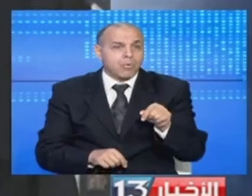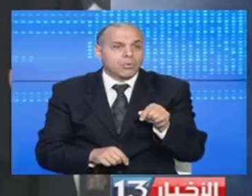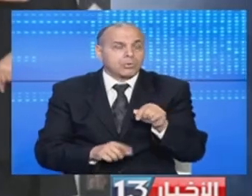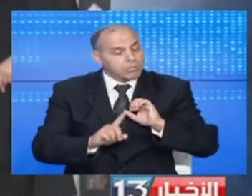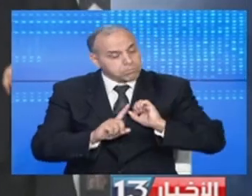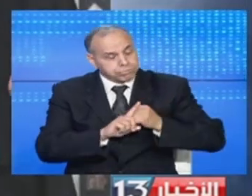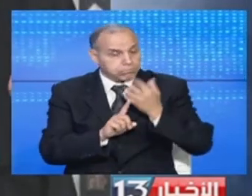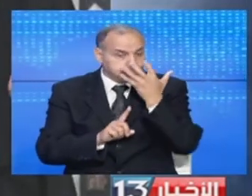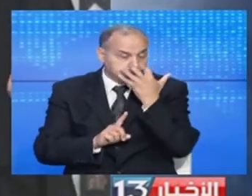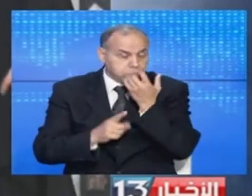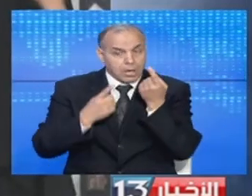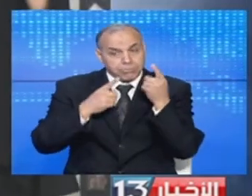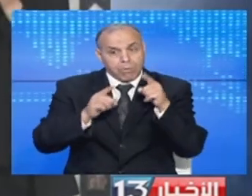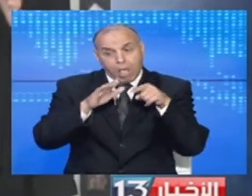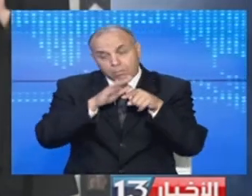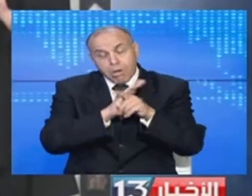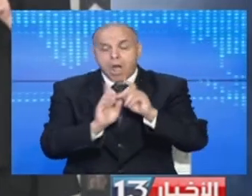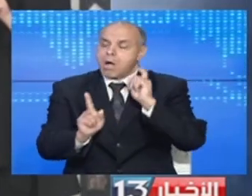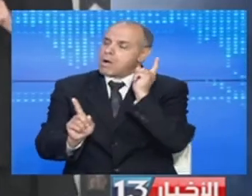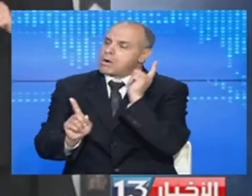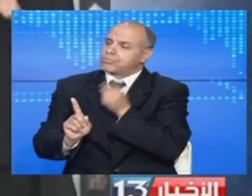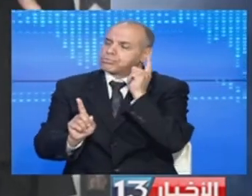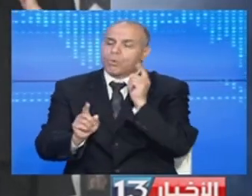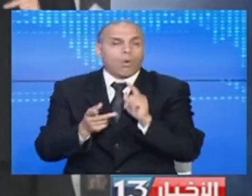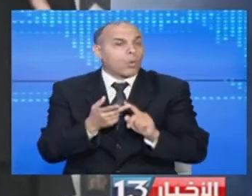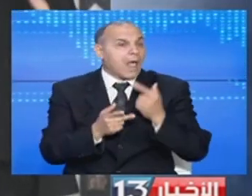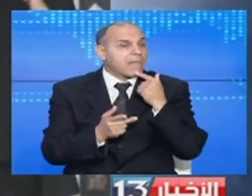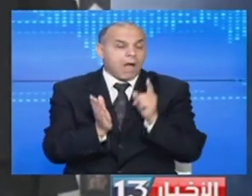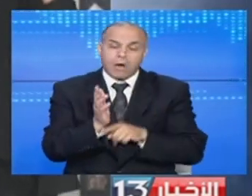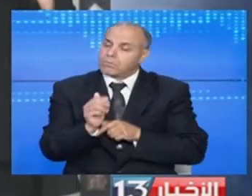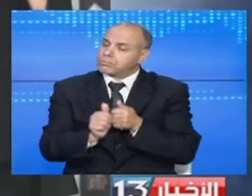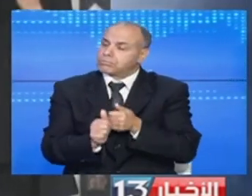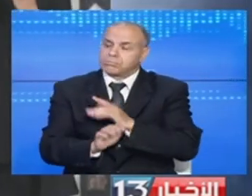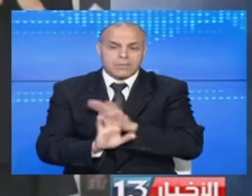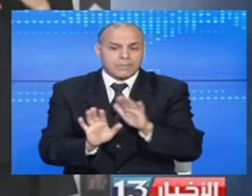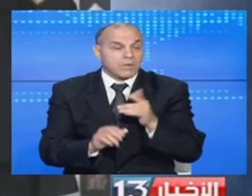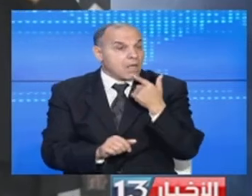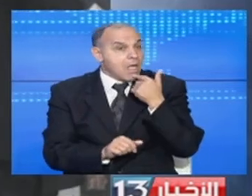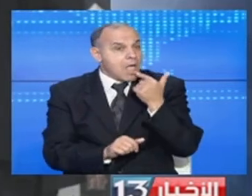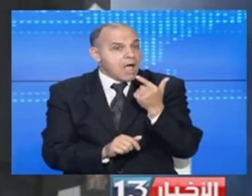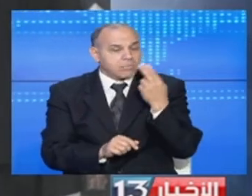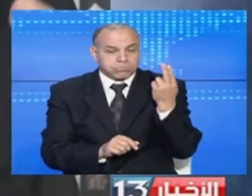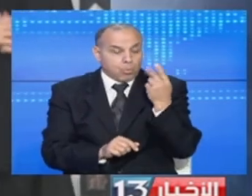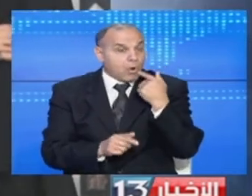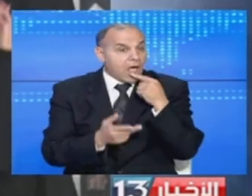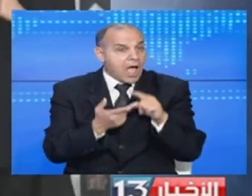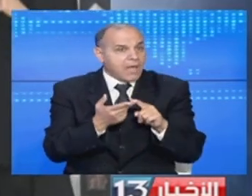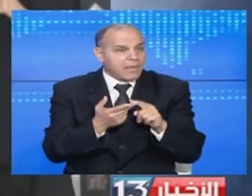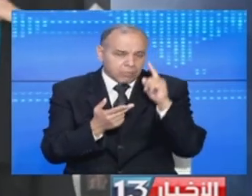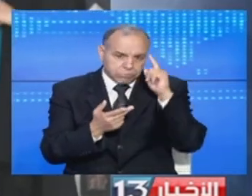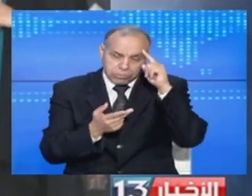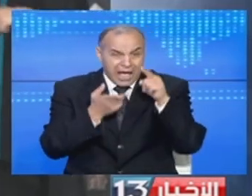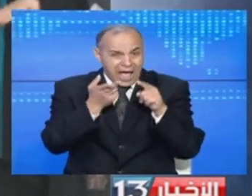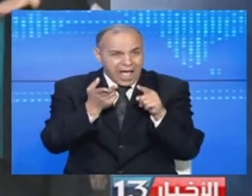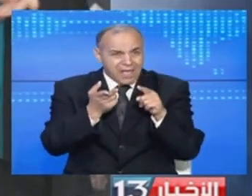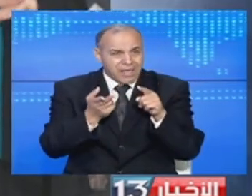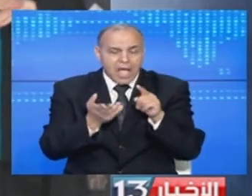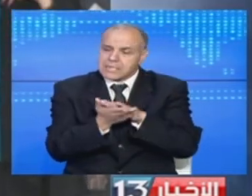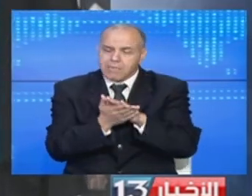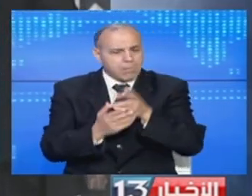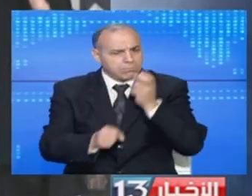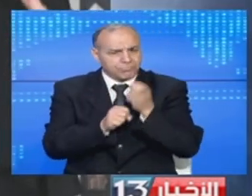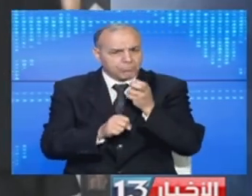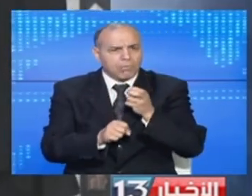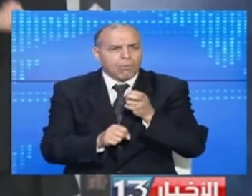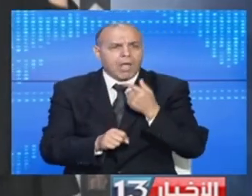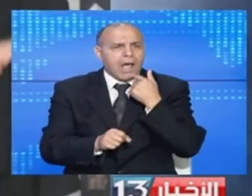درجة الجدية في التصدي للتجاوزات بكل الاجراءات القانونية المتحة ولن يكون وفقه هناك اي تسامحة